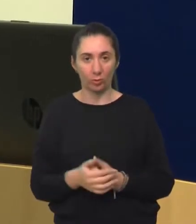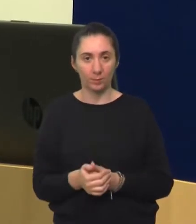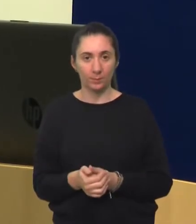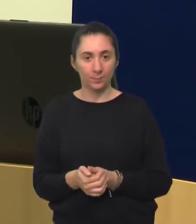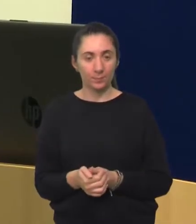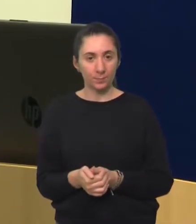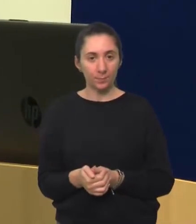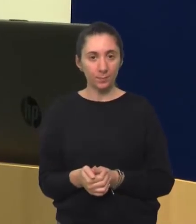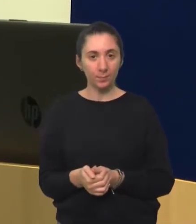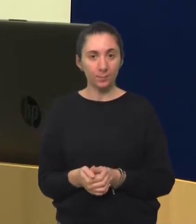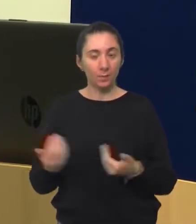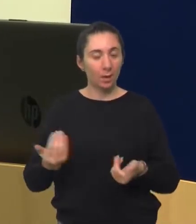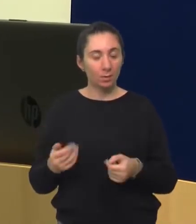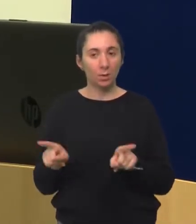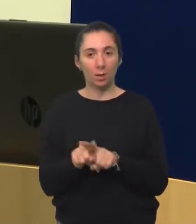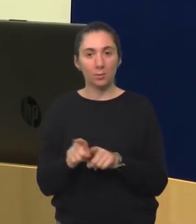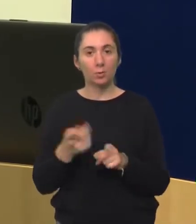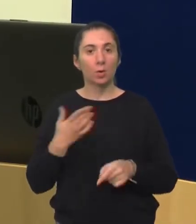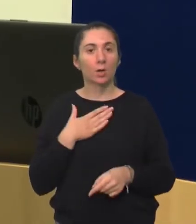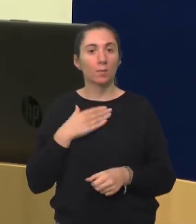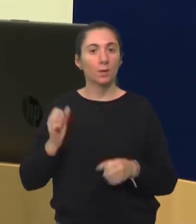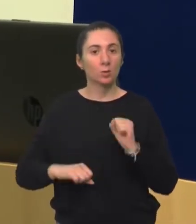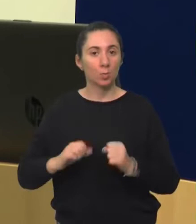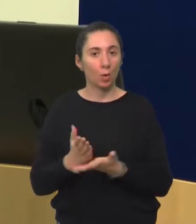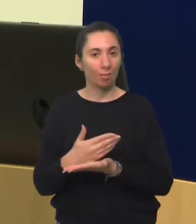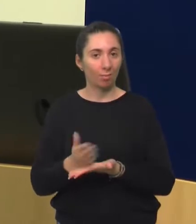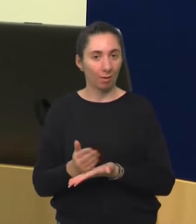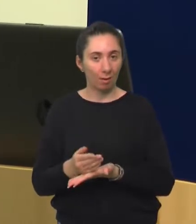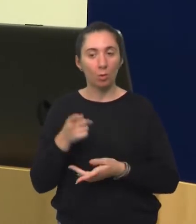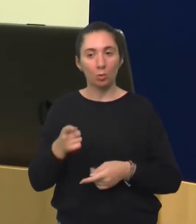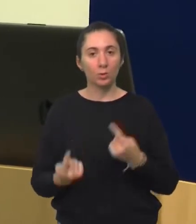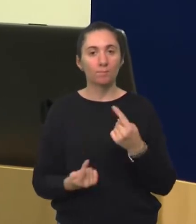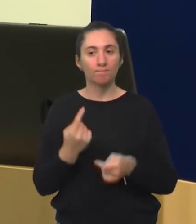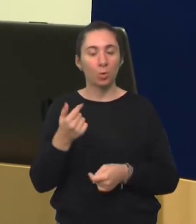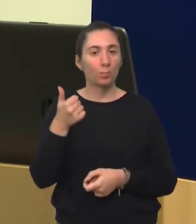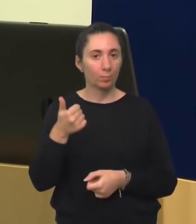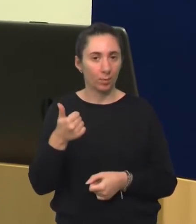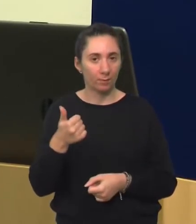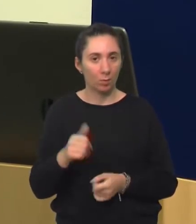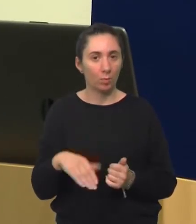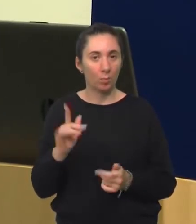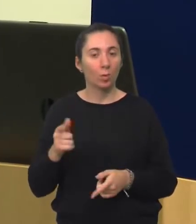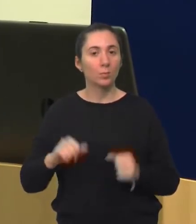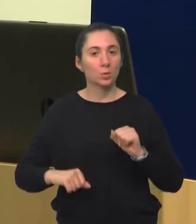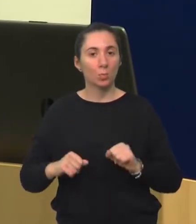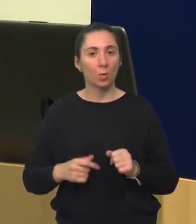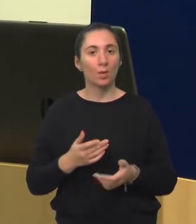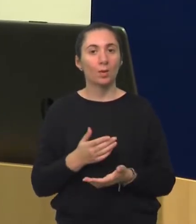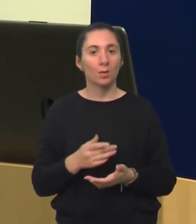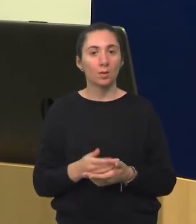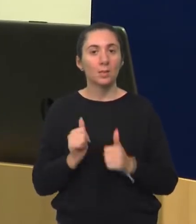S druge strane, dijete isto tako, to je kad ima sposobnost dijeljenja, a dijeljenje se pojavljuje prvo. Nakon toga mora imati sposobnost